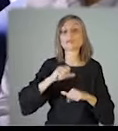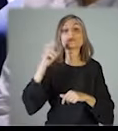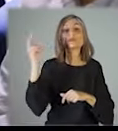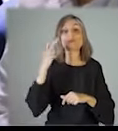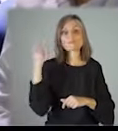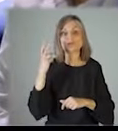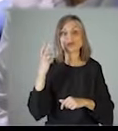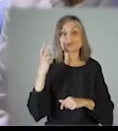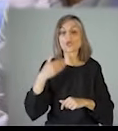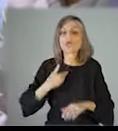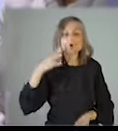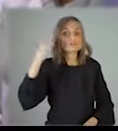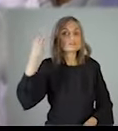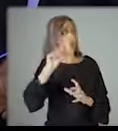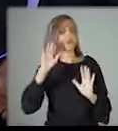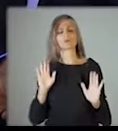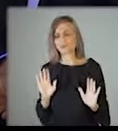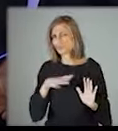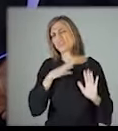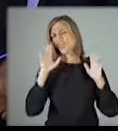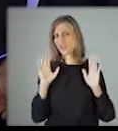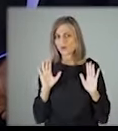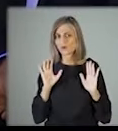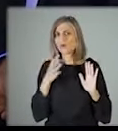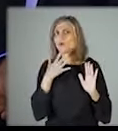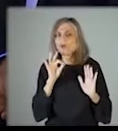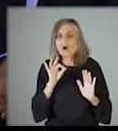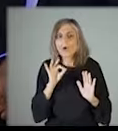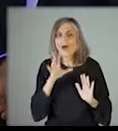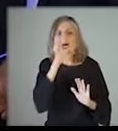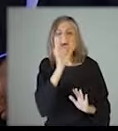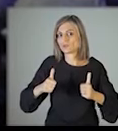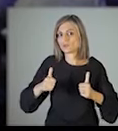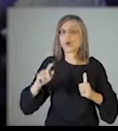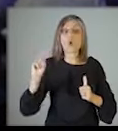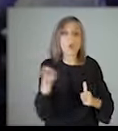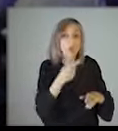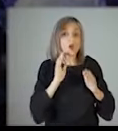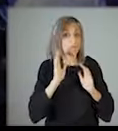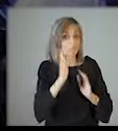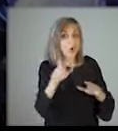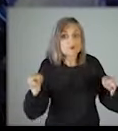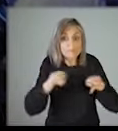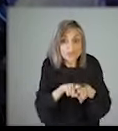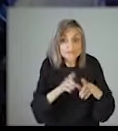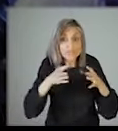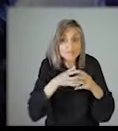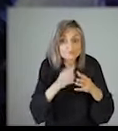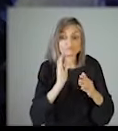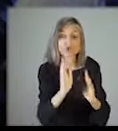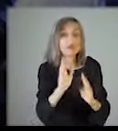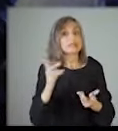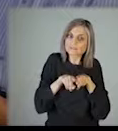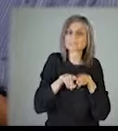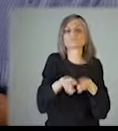διάλογο με την κοινωνία, θα εγκαινιάσει συζητήσεις με πολιτικά κόμματα και κοινωνικούς εταίρους, ενώ ξεκαθάρισε ότι δεν πρόκειται να προχωρήσει στην